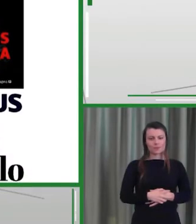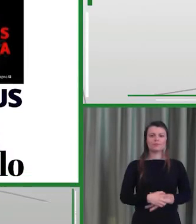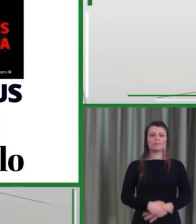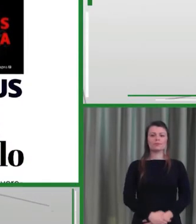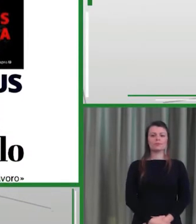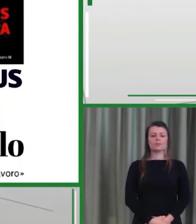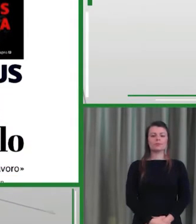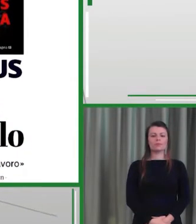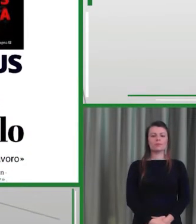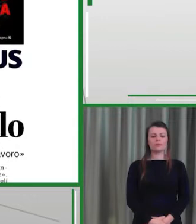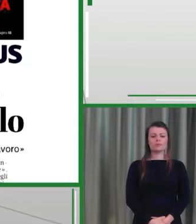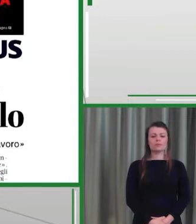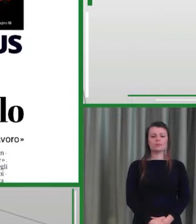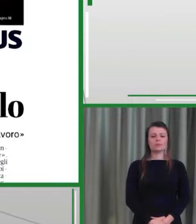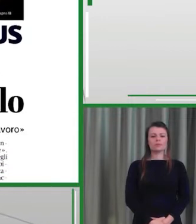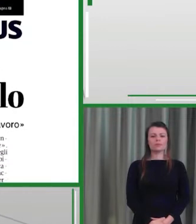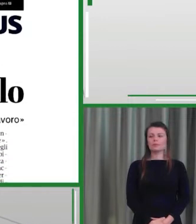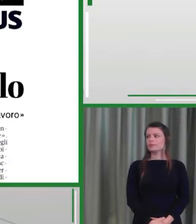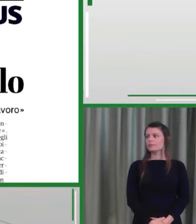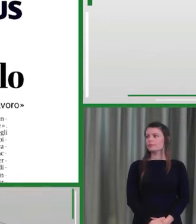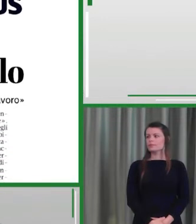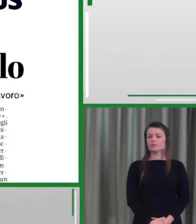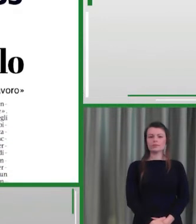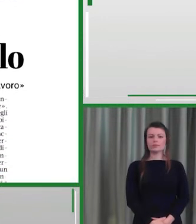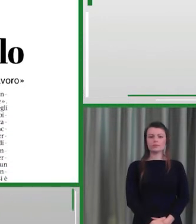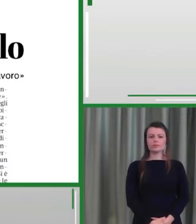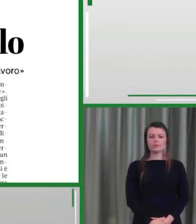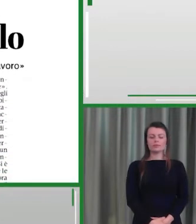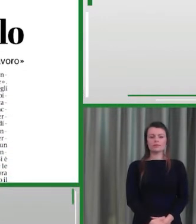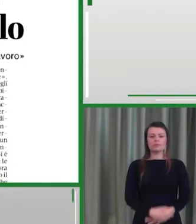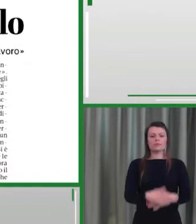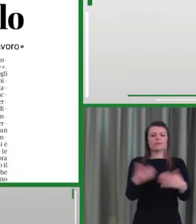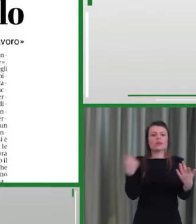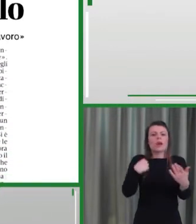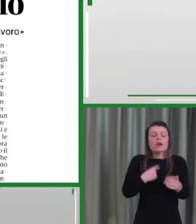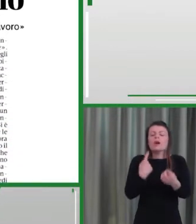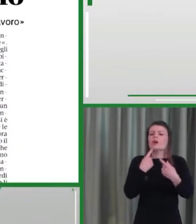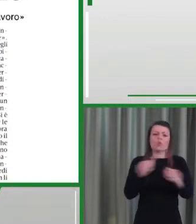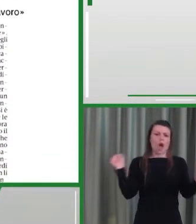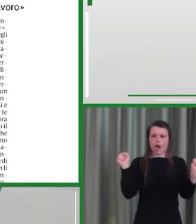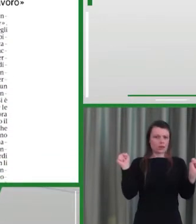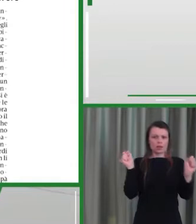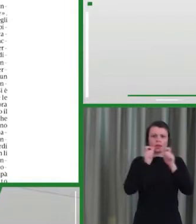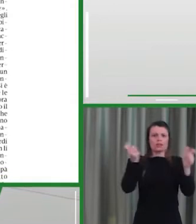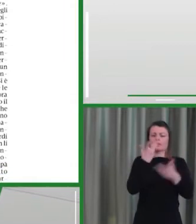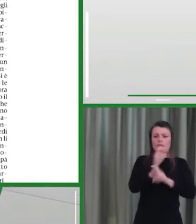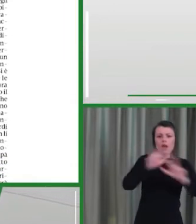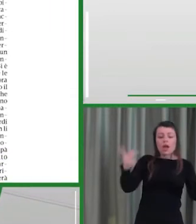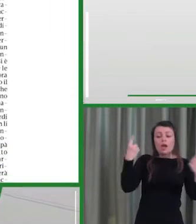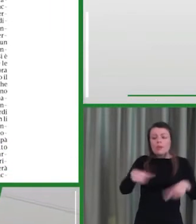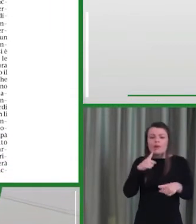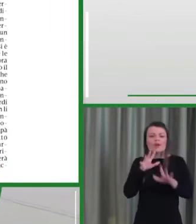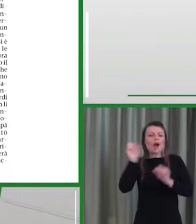finalmente ritorno in trincea, finalmente posso urlare sono guarita. Niente, questa notorietà partita dalla